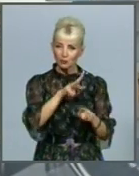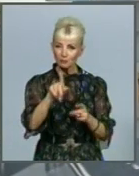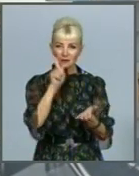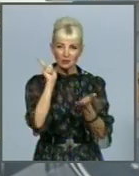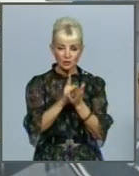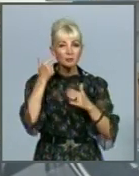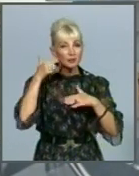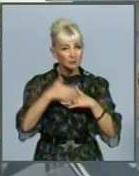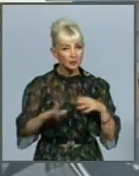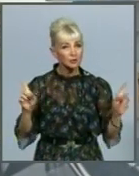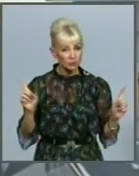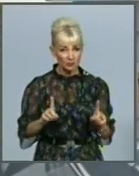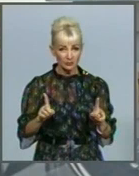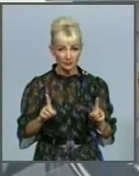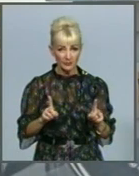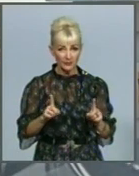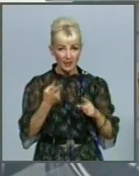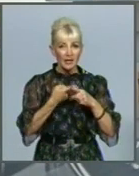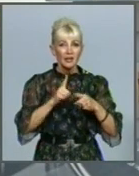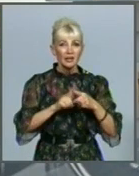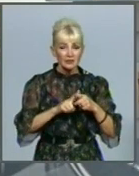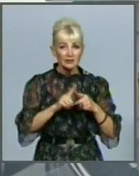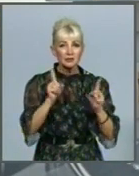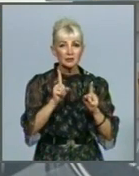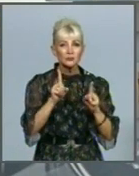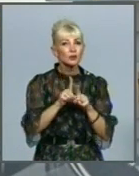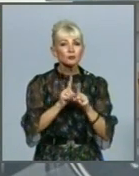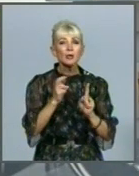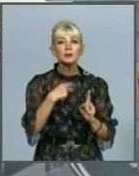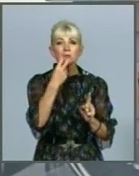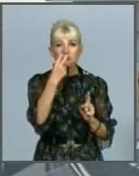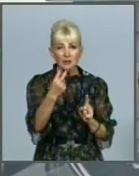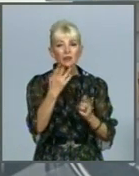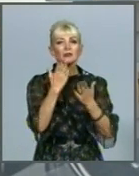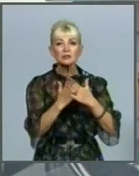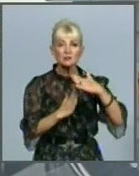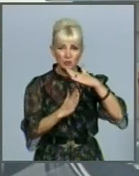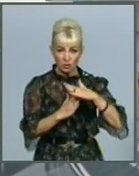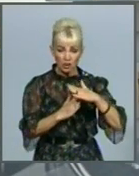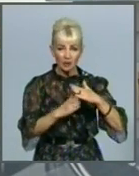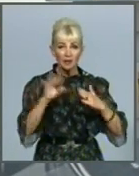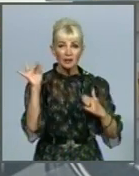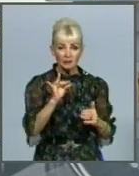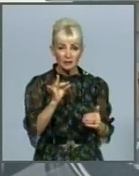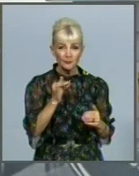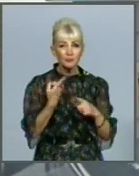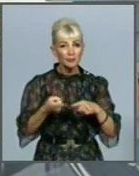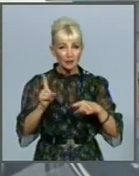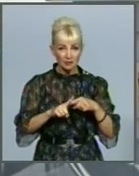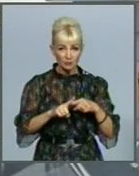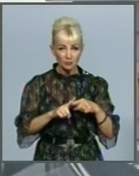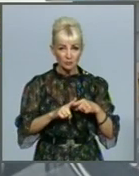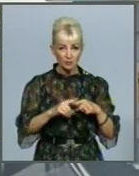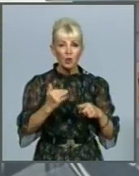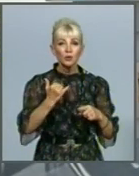розуміти, що, скільки б ми не передбачили, все рівно, є певна межа. І саме тому в нас